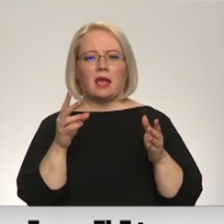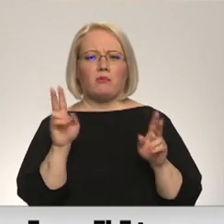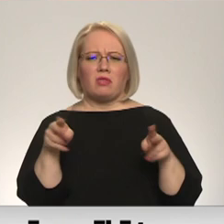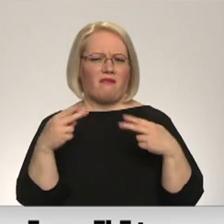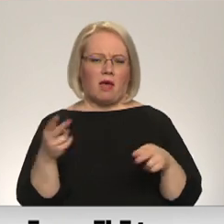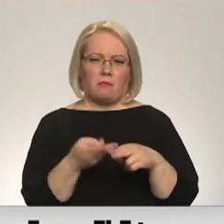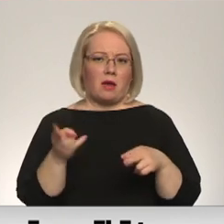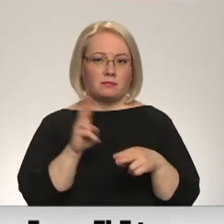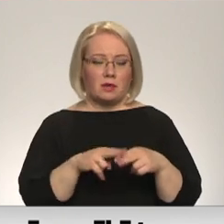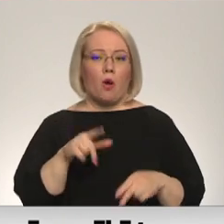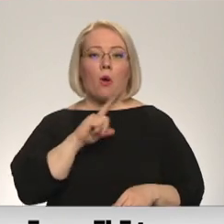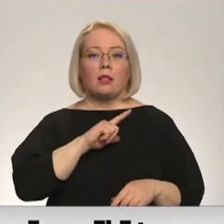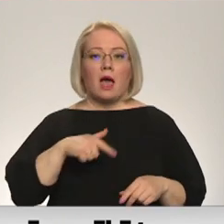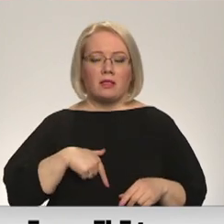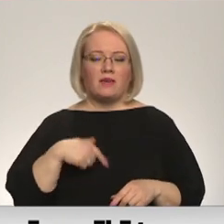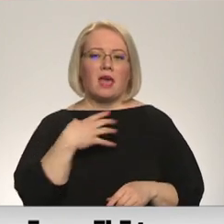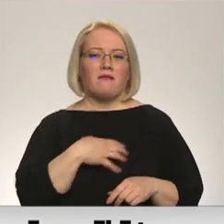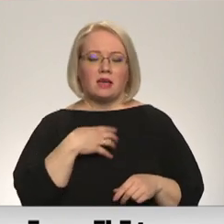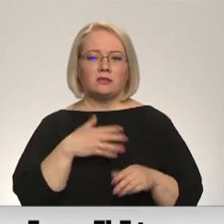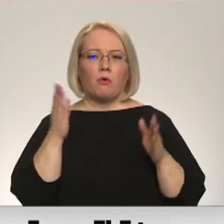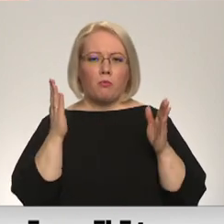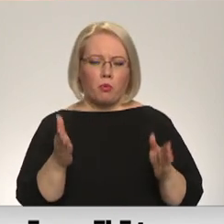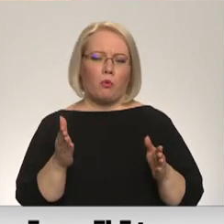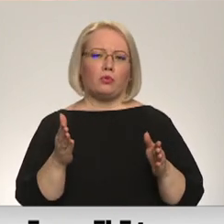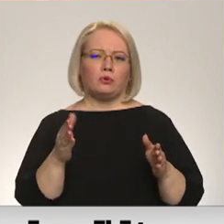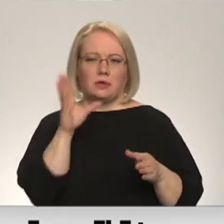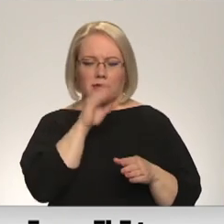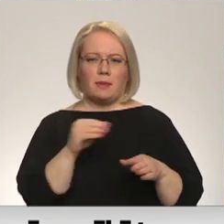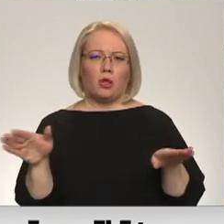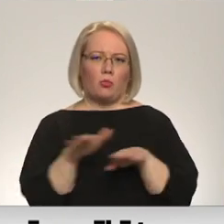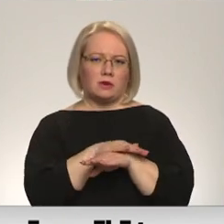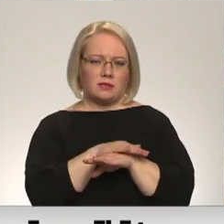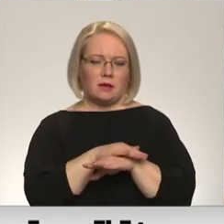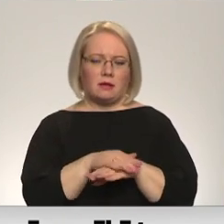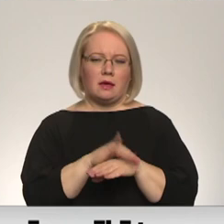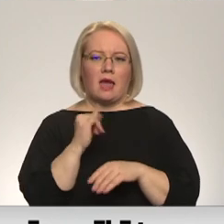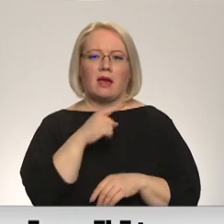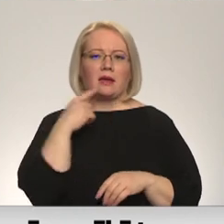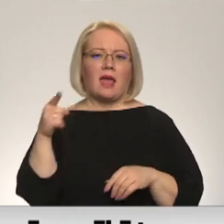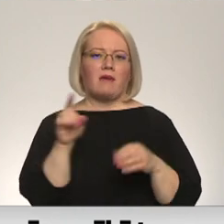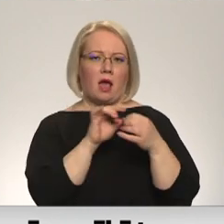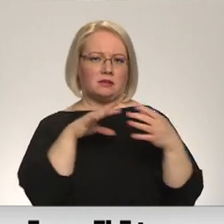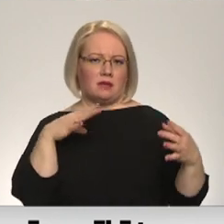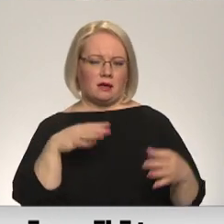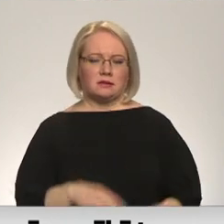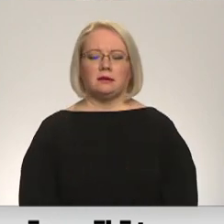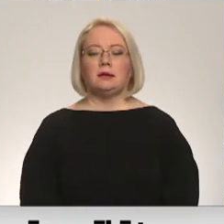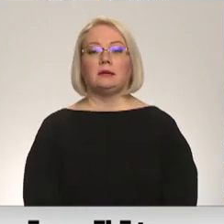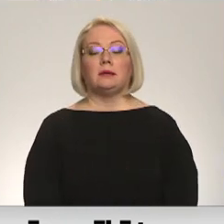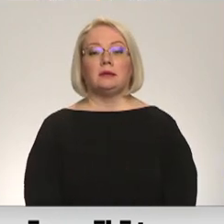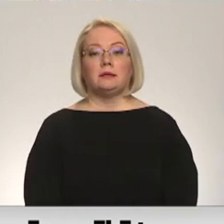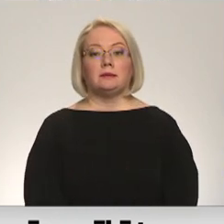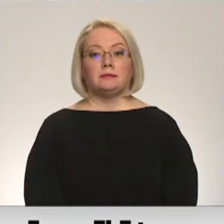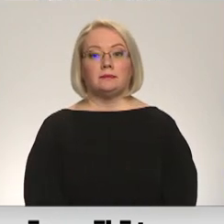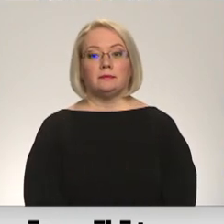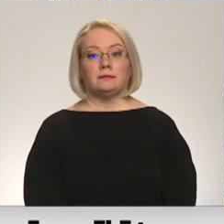Latvija vajadzības spētu nosekt, ja sankcijas tiktu vērtas arī pret Krievijas enerģijas sektoru. Mārs Klūgi, Vans Milovs, Latvijas televīzija.